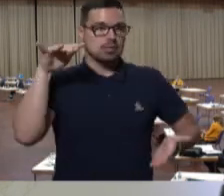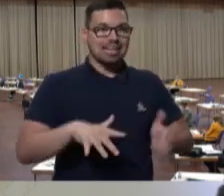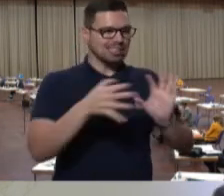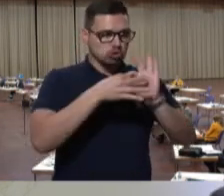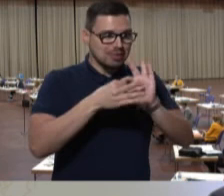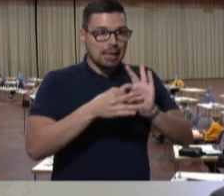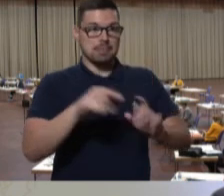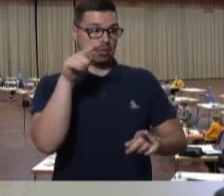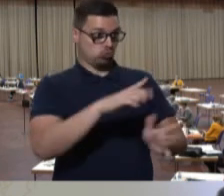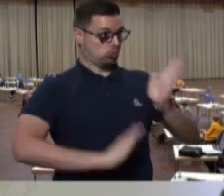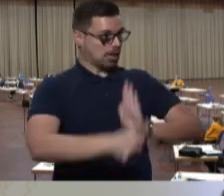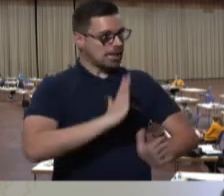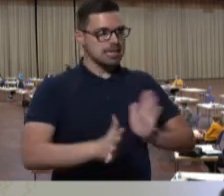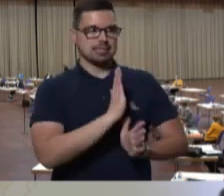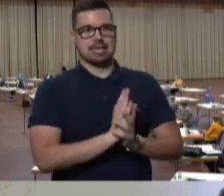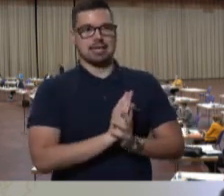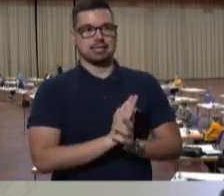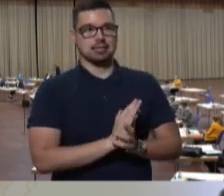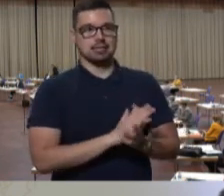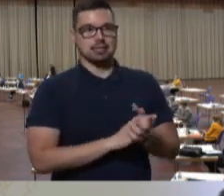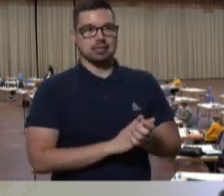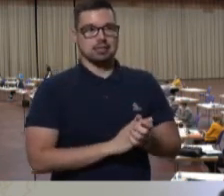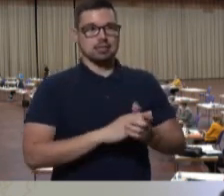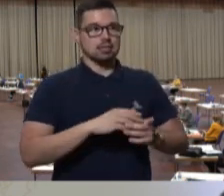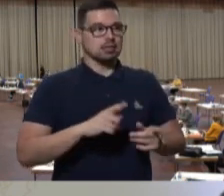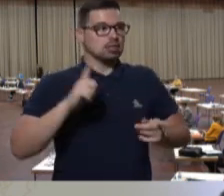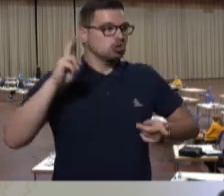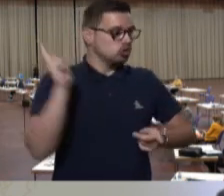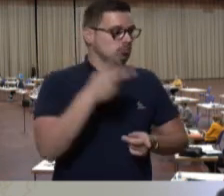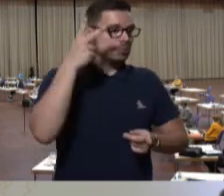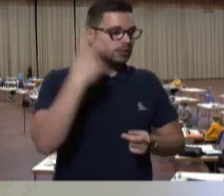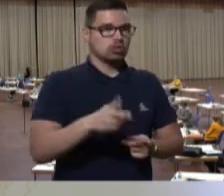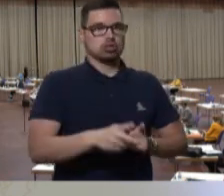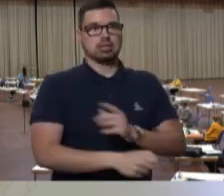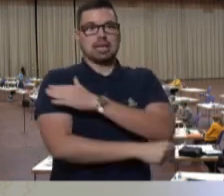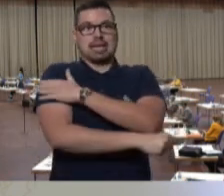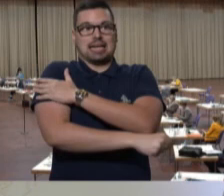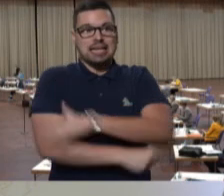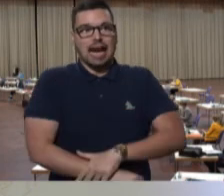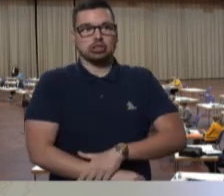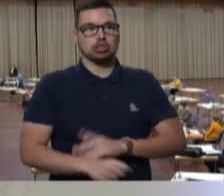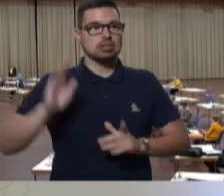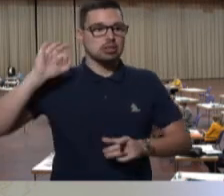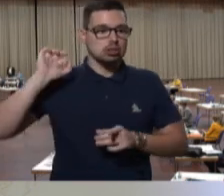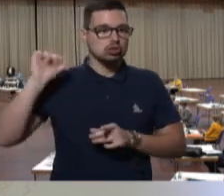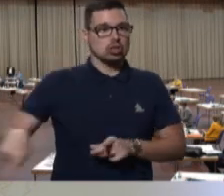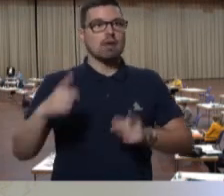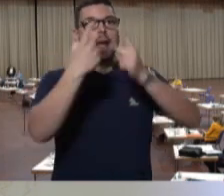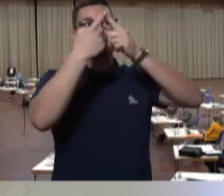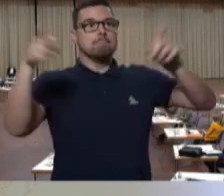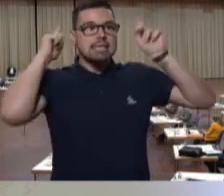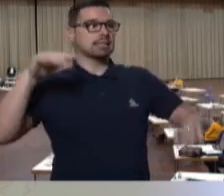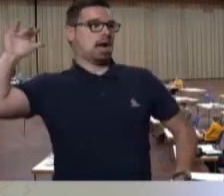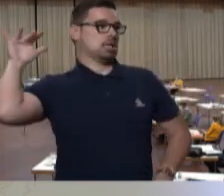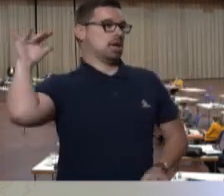Zusammenhang, den Sie hergestellt haben, das ist reine rechtspopulistische Stimmungsmache. Weil die Mexikaner